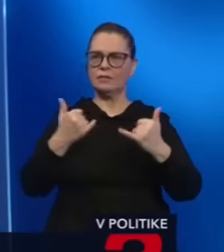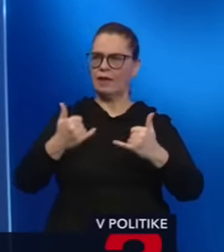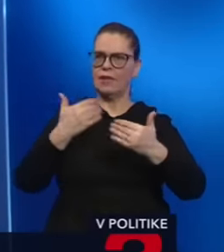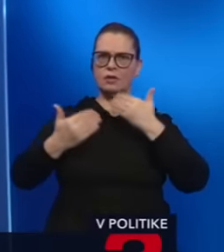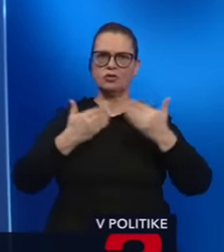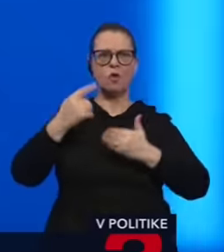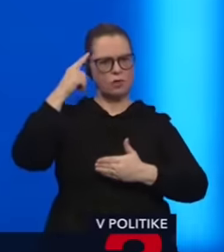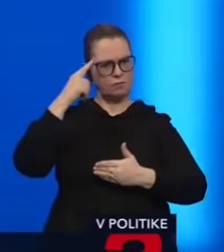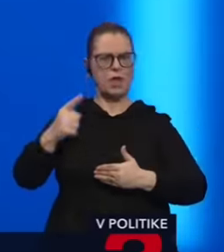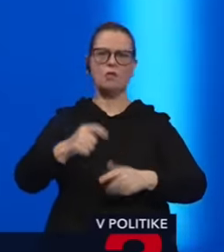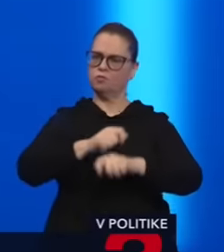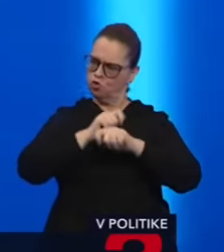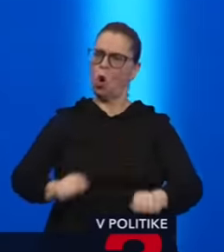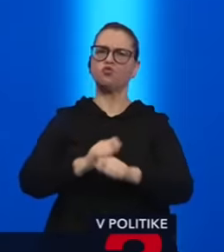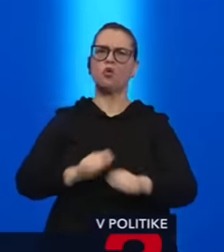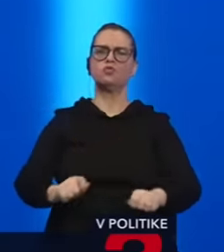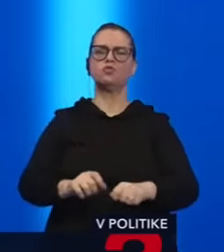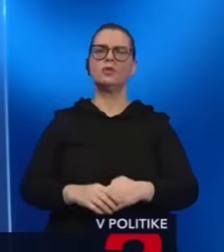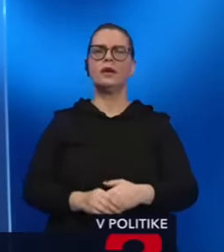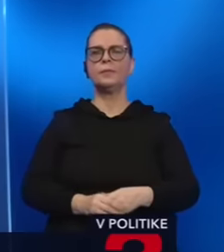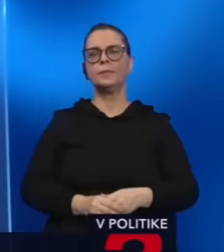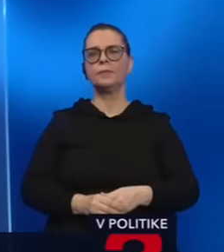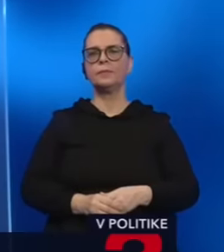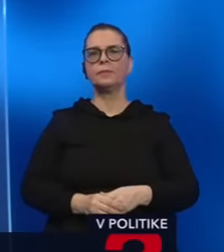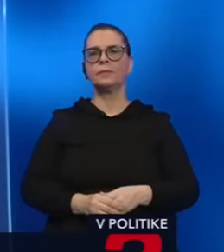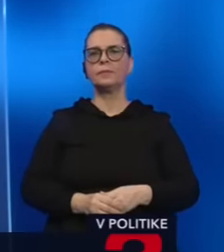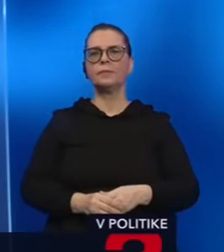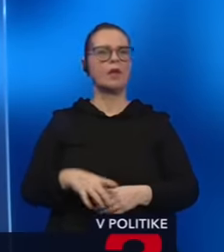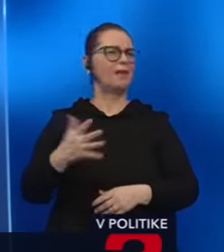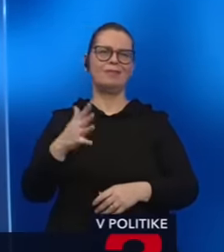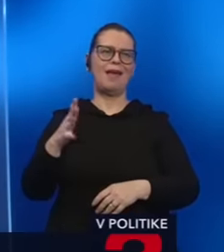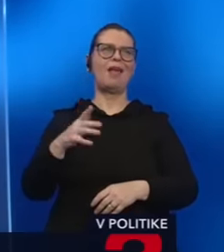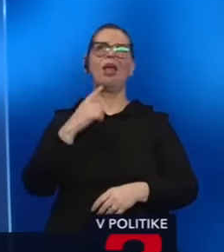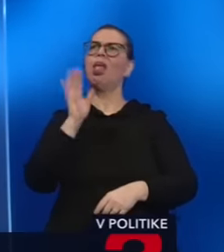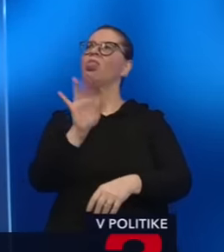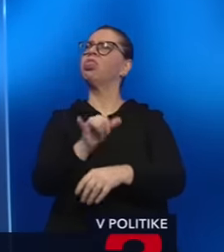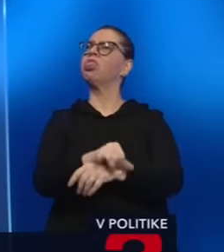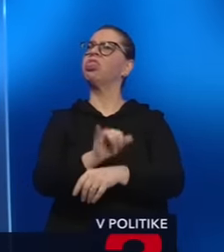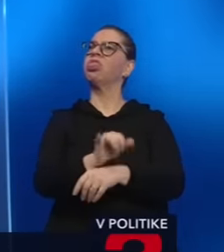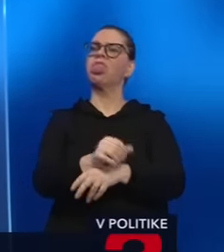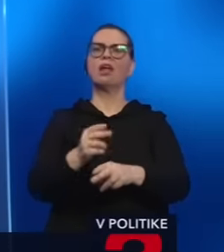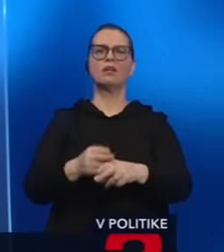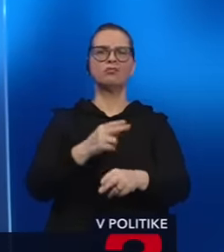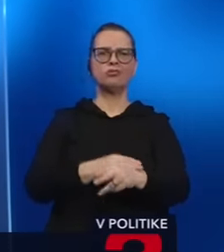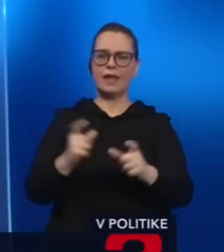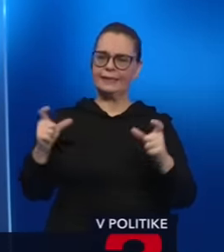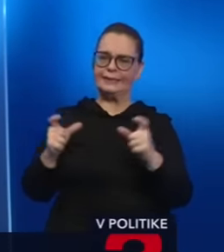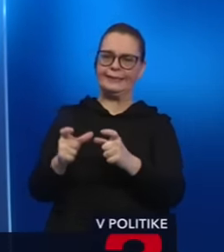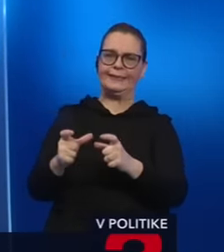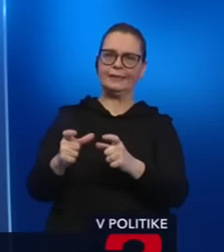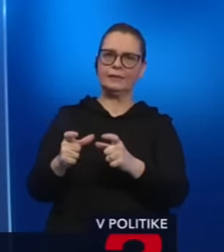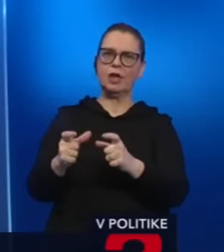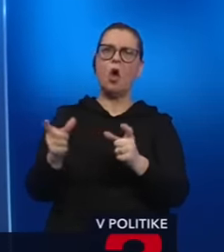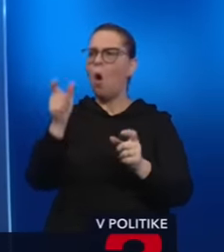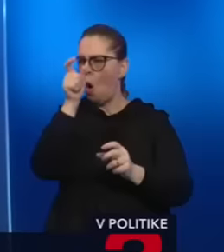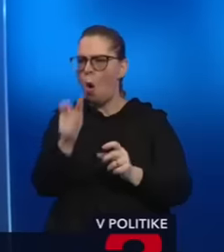že vie prijať rozhodnutia, že není mu lahostajné, že štát je paralizovaný nejakými prízemnými